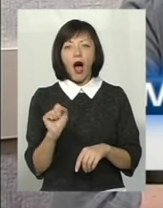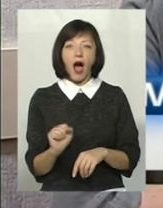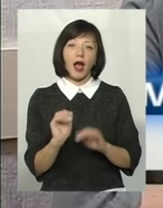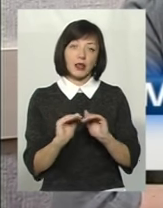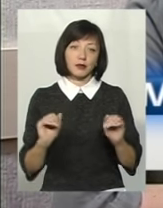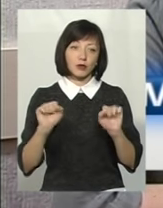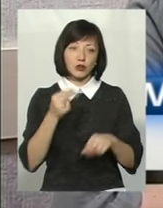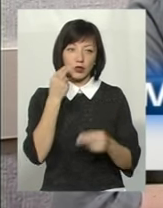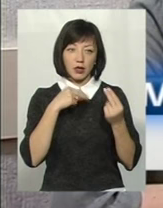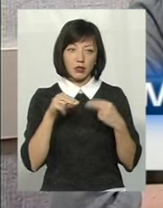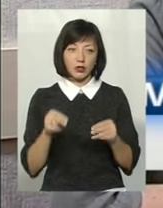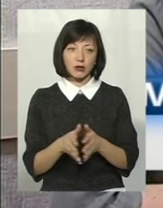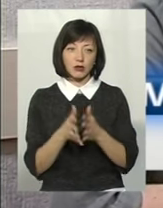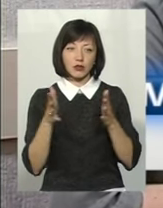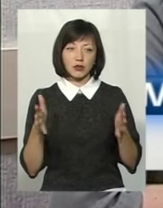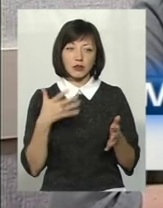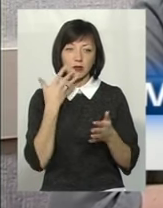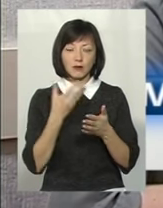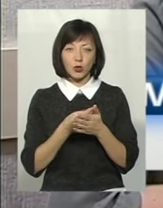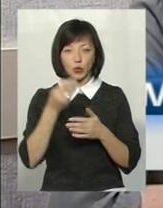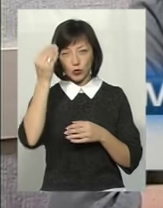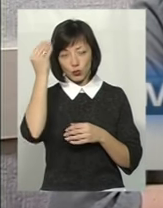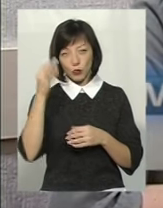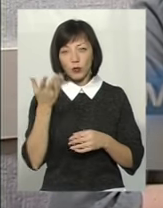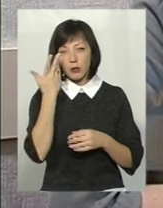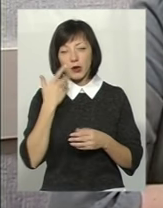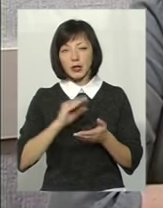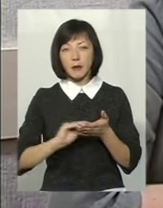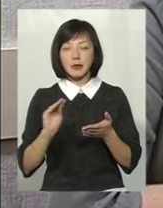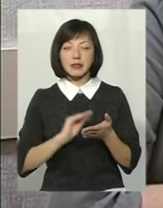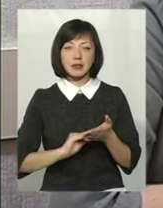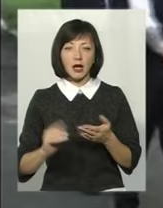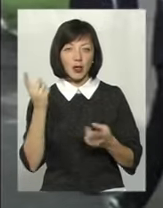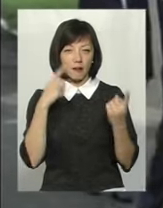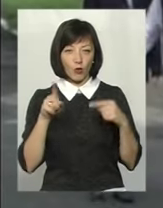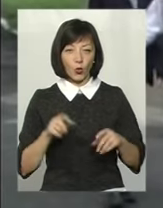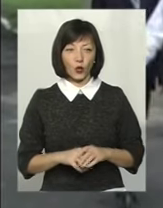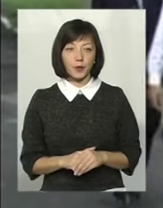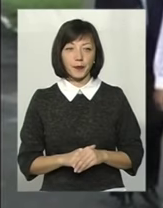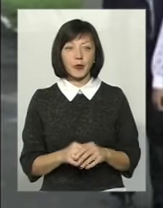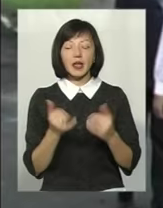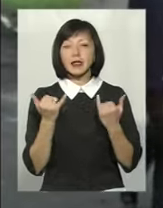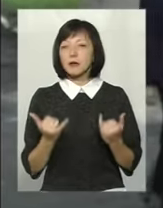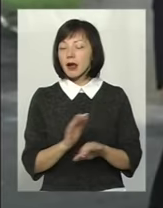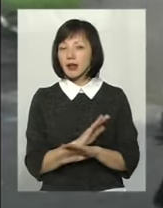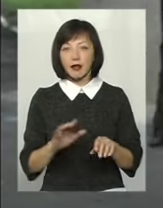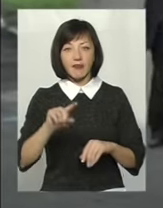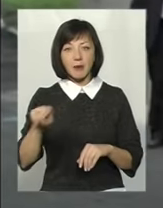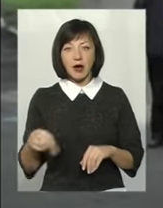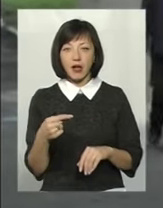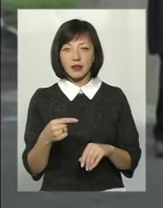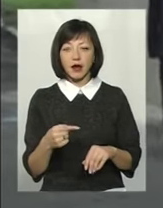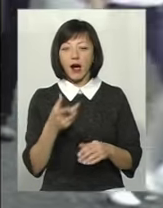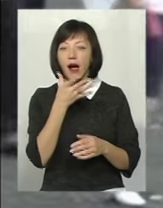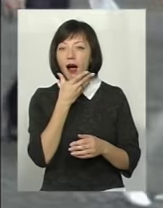зможе краще розширити свою думку при написанні певного твору. Відтепер не вимагатимуть від учнів